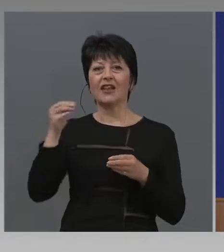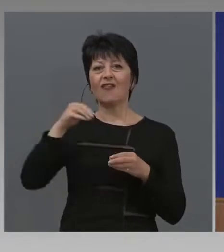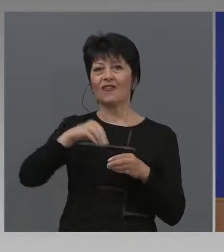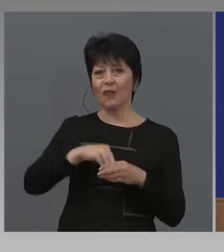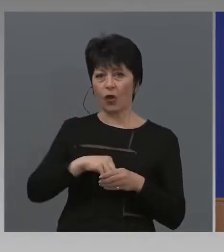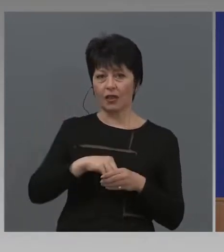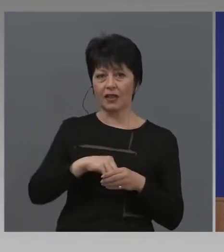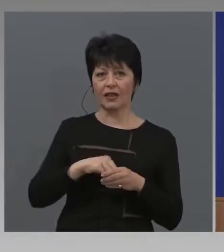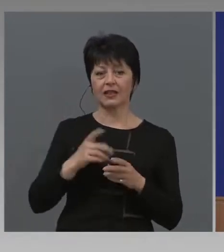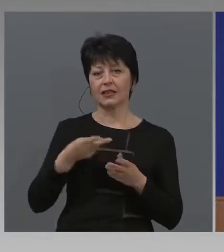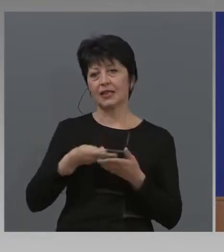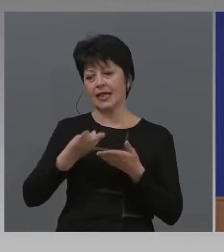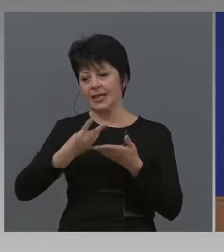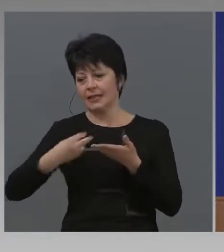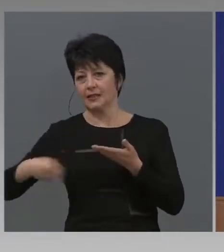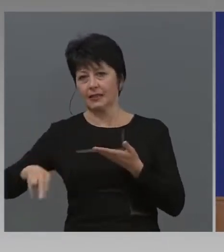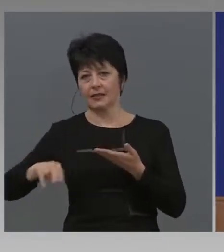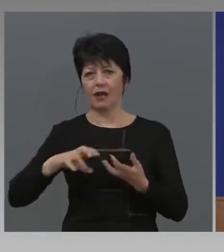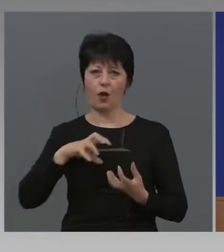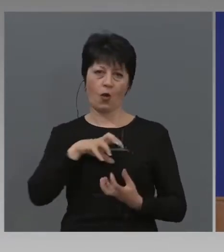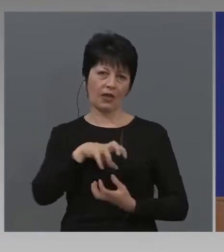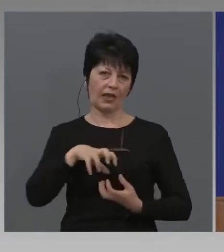за излизане от кризата.